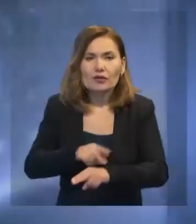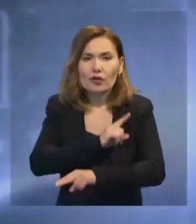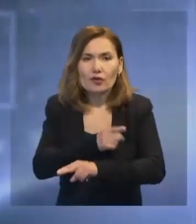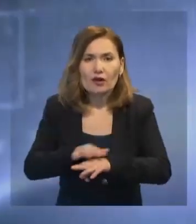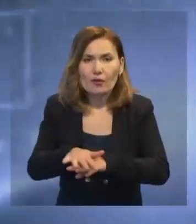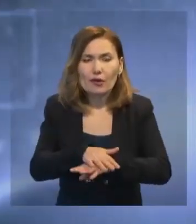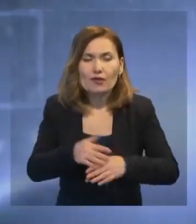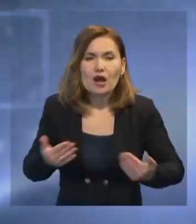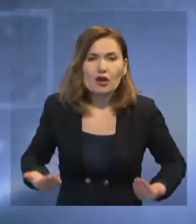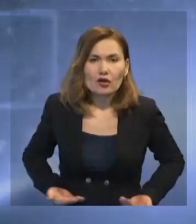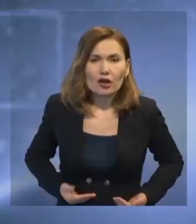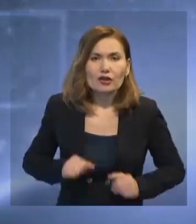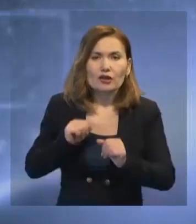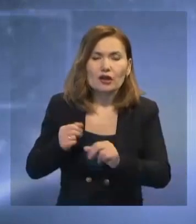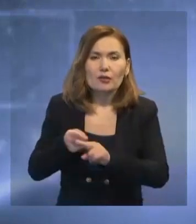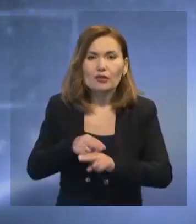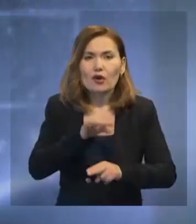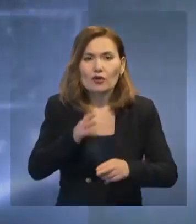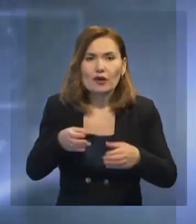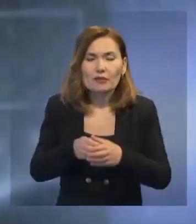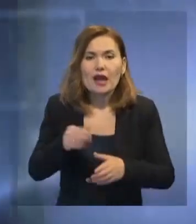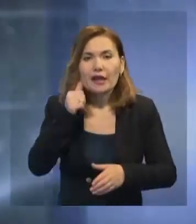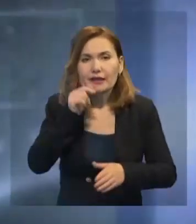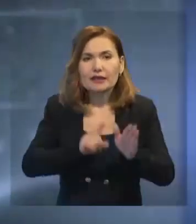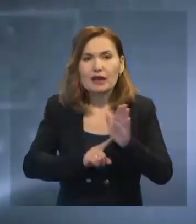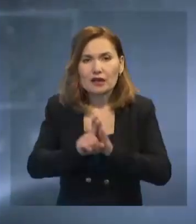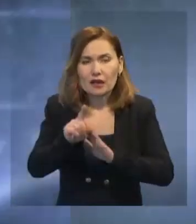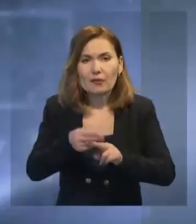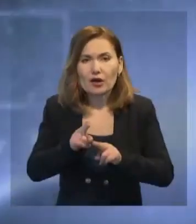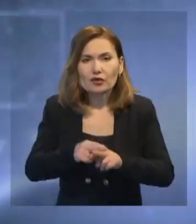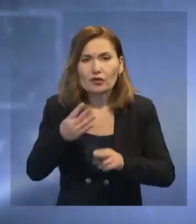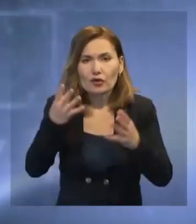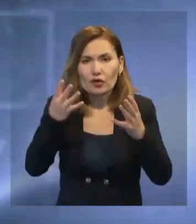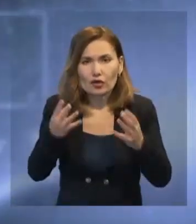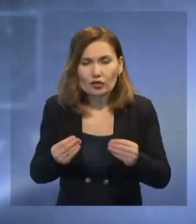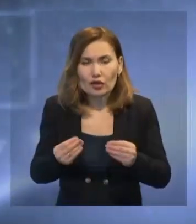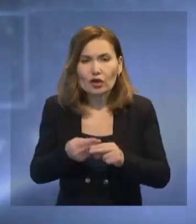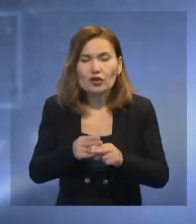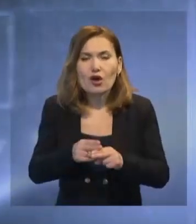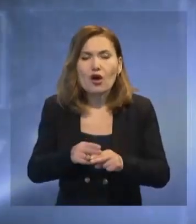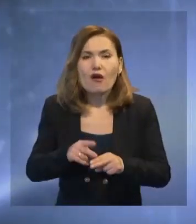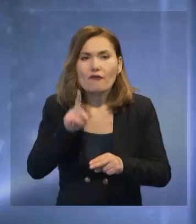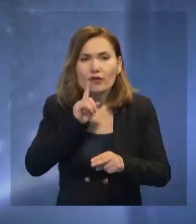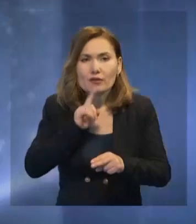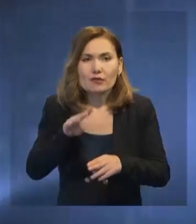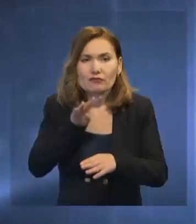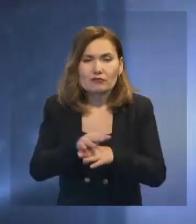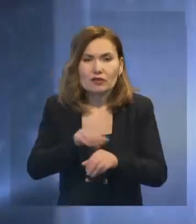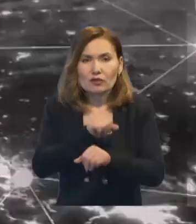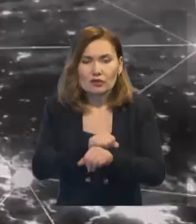барын айтап. Ал біркен ұлттар өмінің өкілдері ертенінен бастап, елде түр күнді қоға атпау тәртімін жарялуға шақыры болдыр.